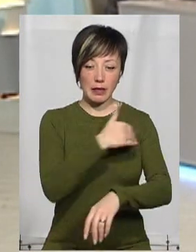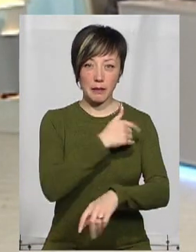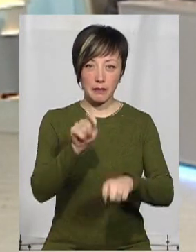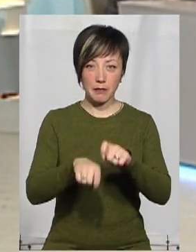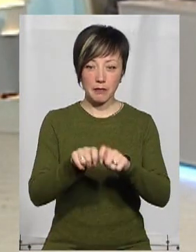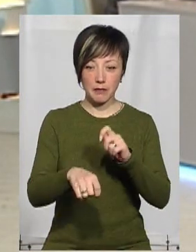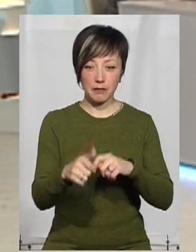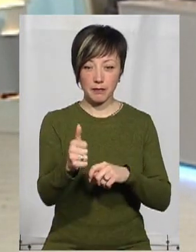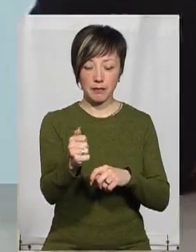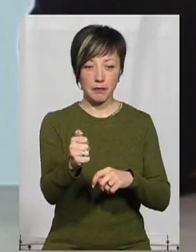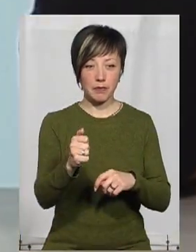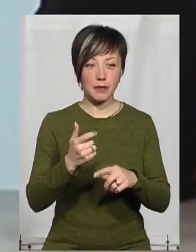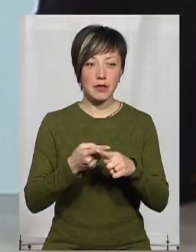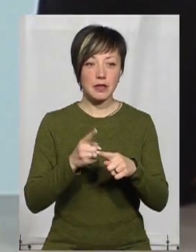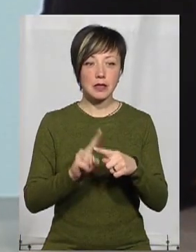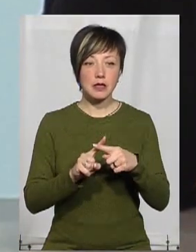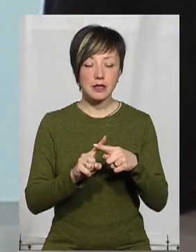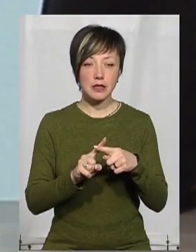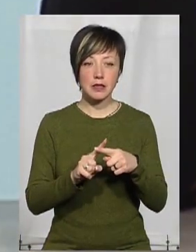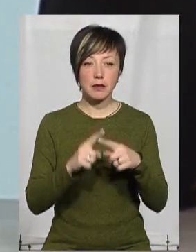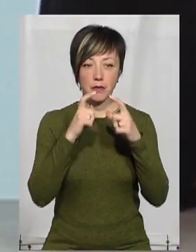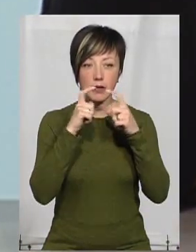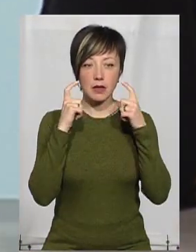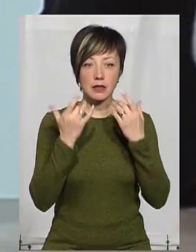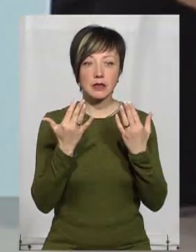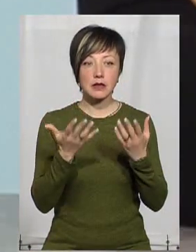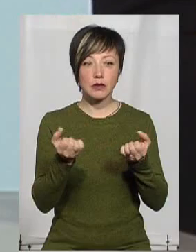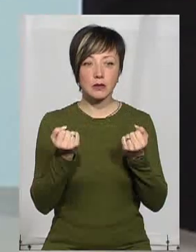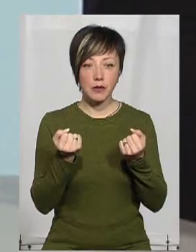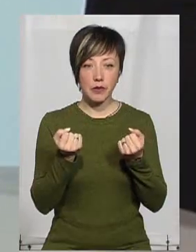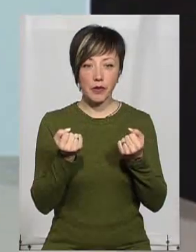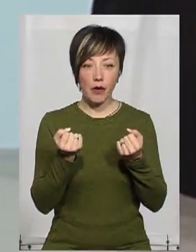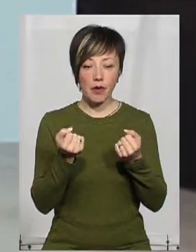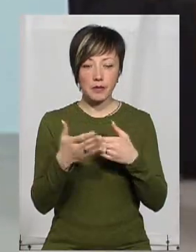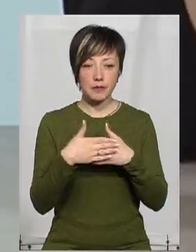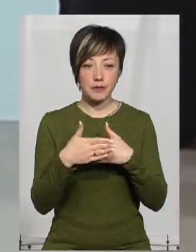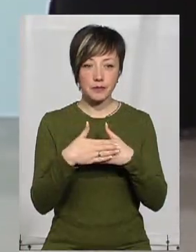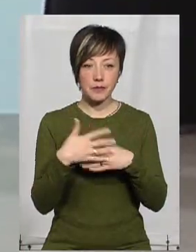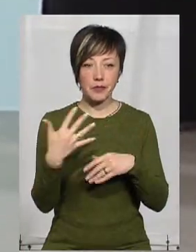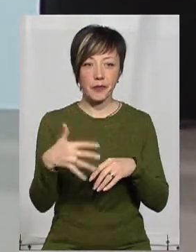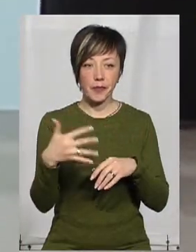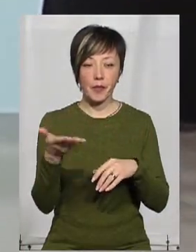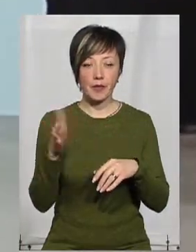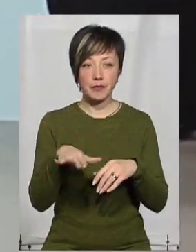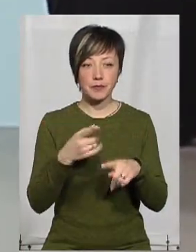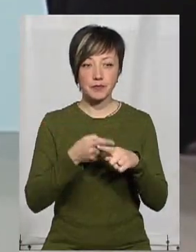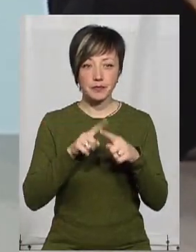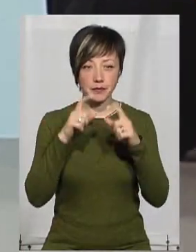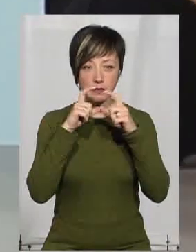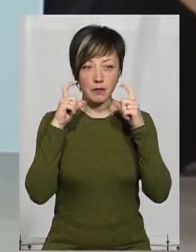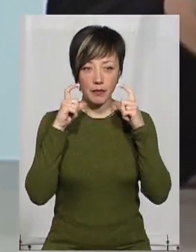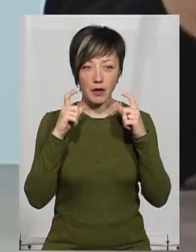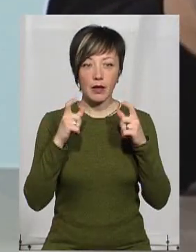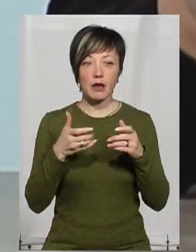маски, перші, які ми сьогодні отримали, маски… Скільки ви їх отримали? Ну, близько 50 штук цих масок,